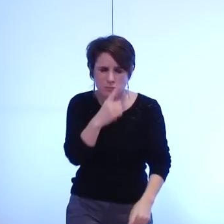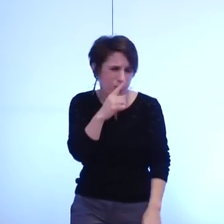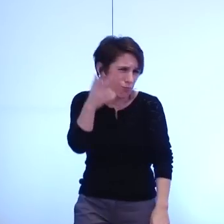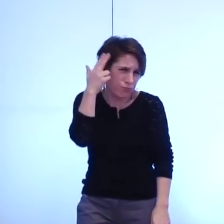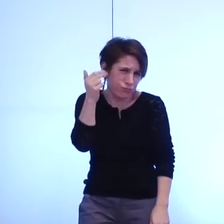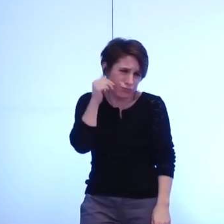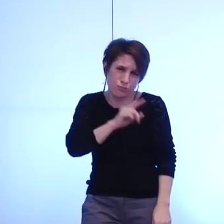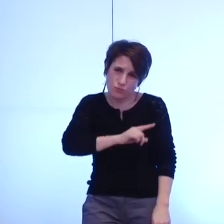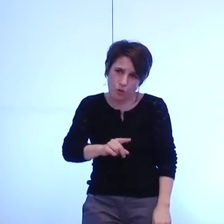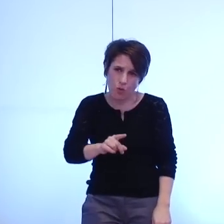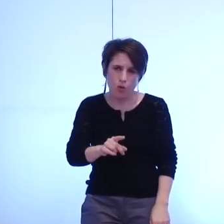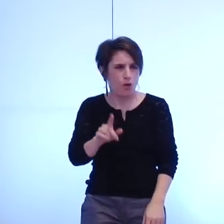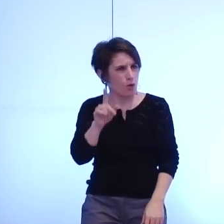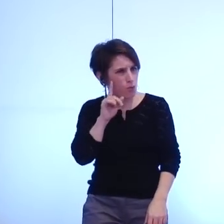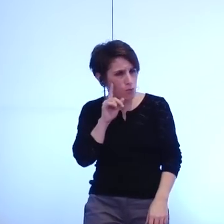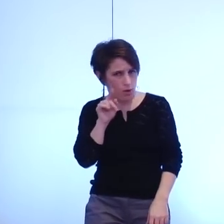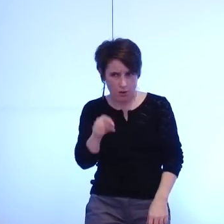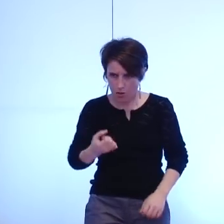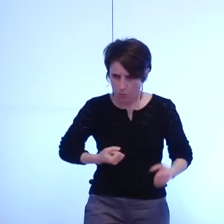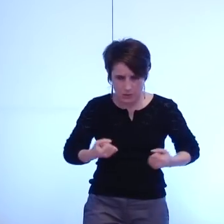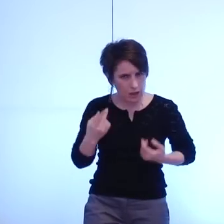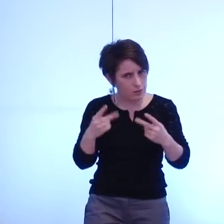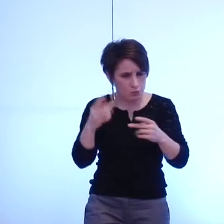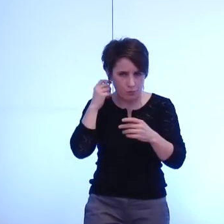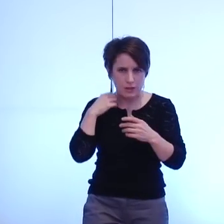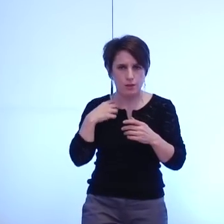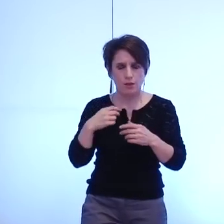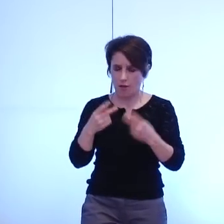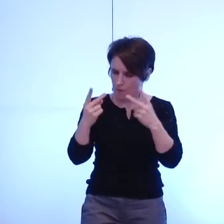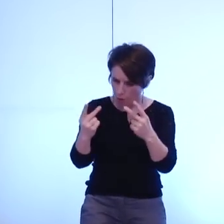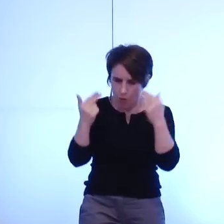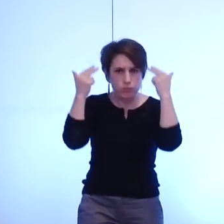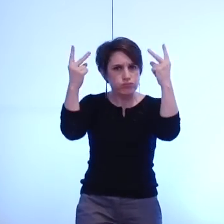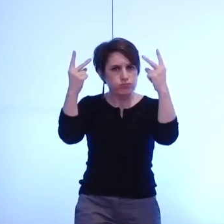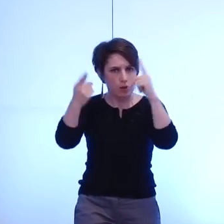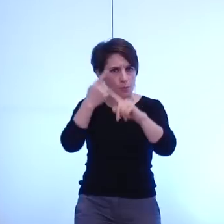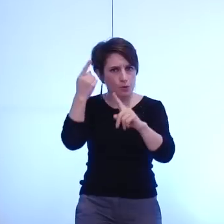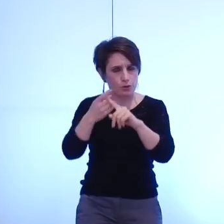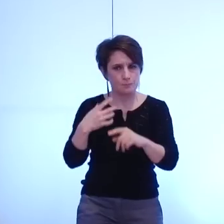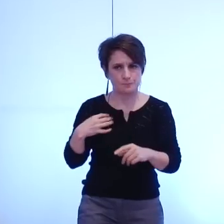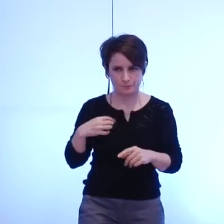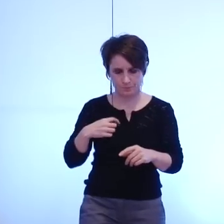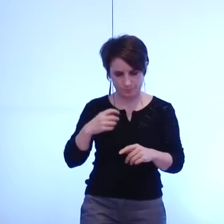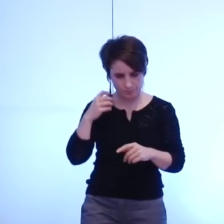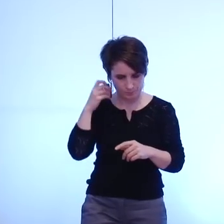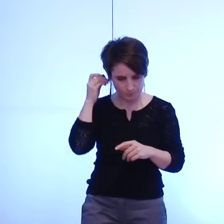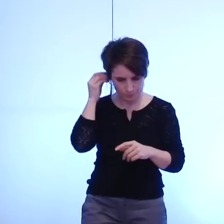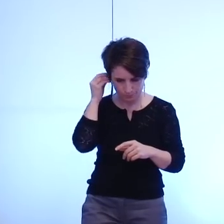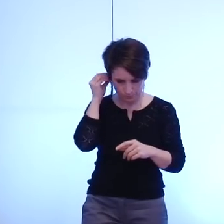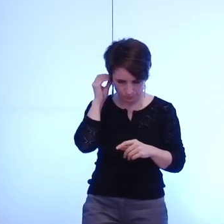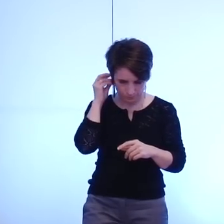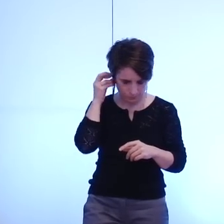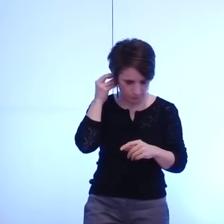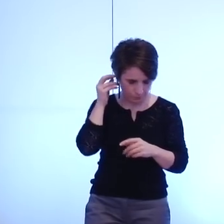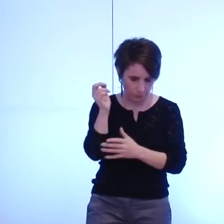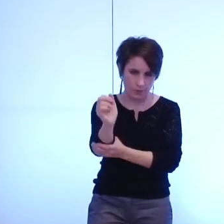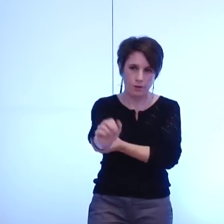compte quand même essentiellement dans la discussion vous l'évoquiez ça a été dit tout à l'heure il y a